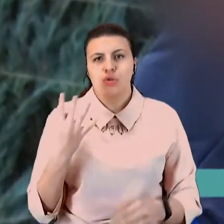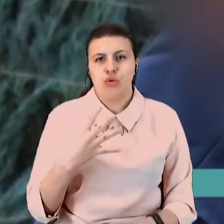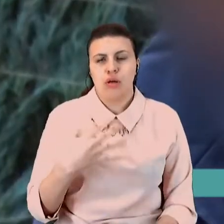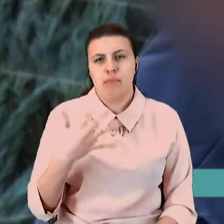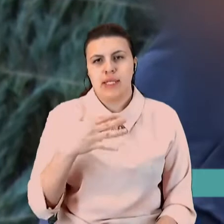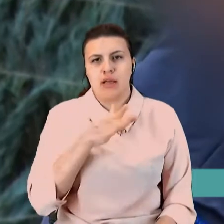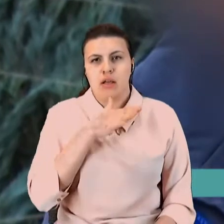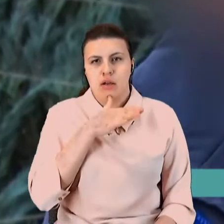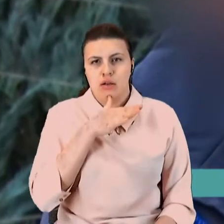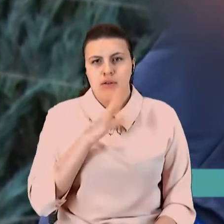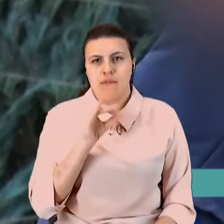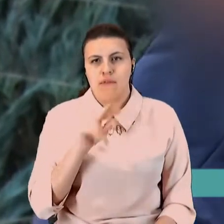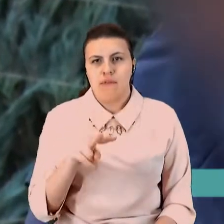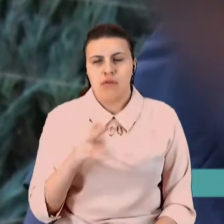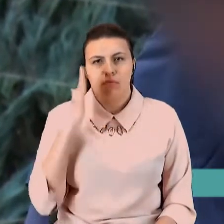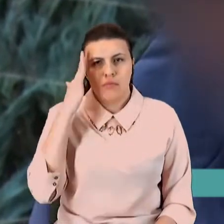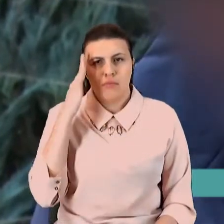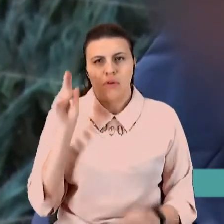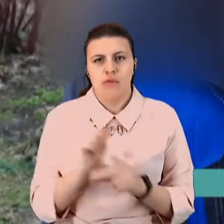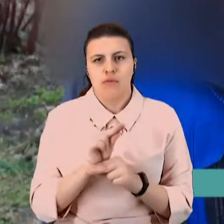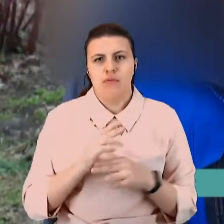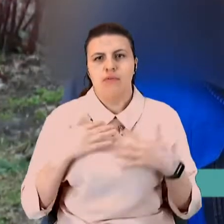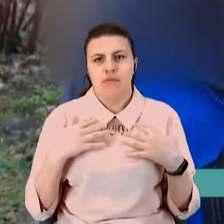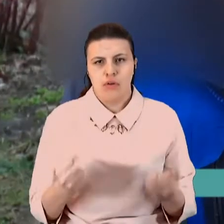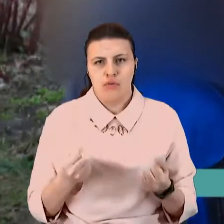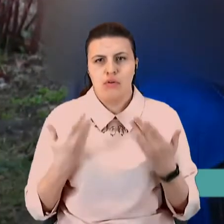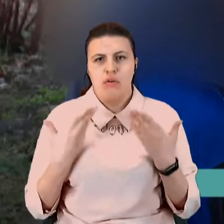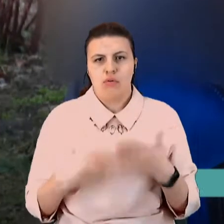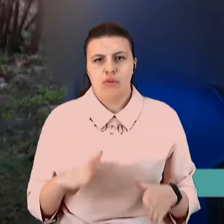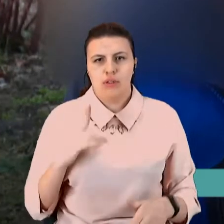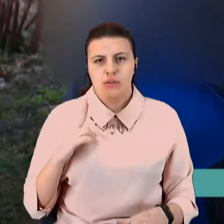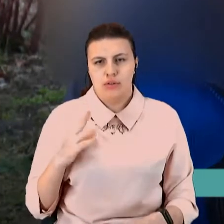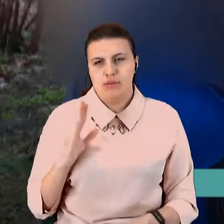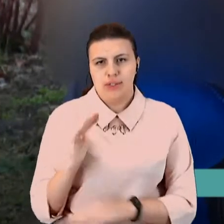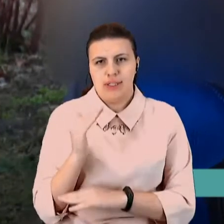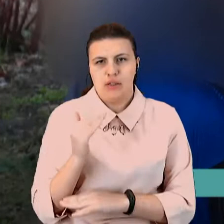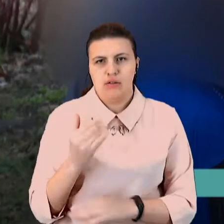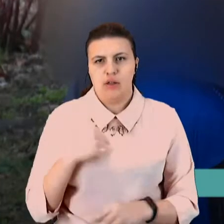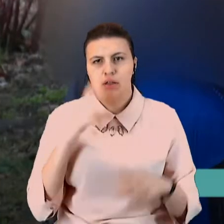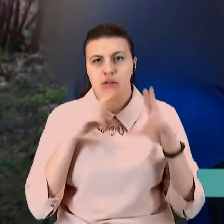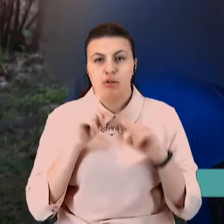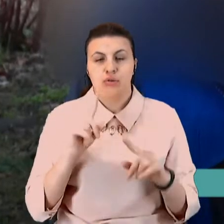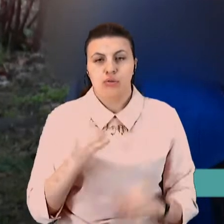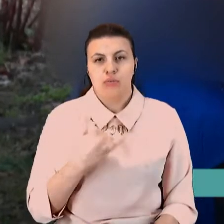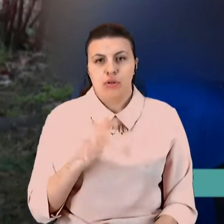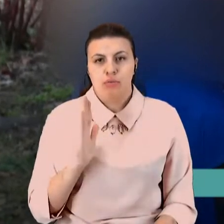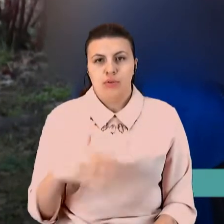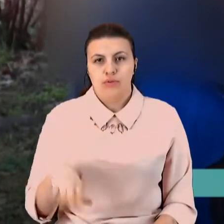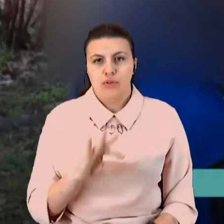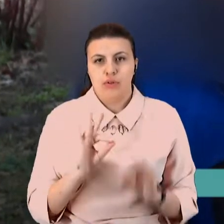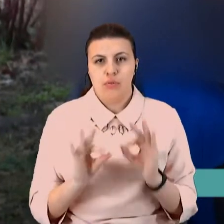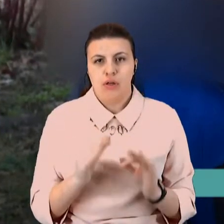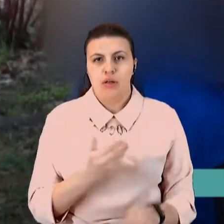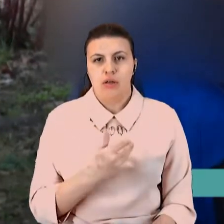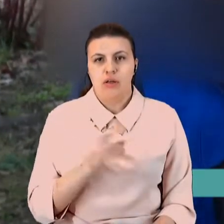Дмитро мріє вилікуватись та народити дитину. І сподіваюся, що буде у мене все нормально. І хотілося б, звісно,